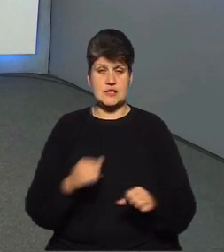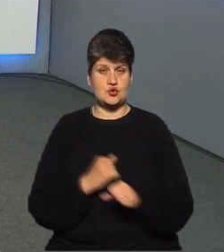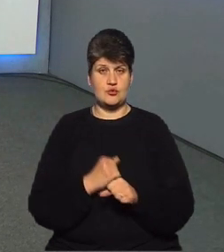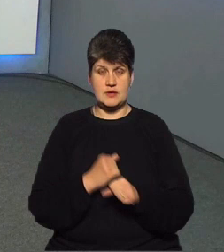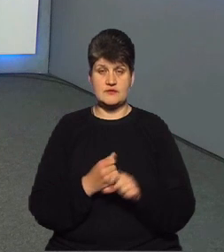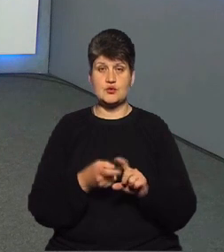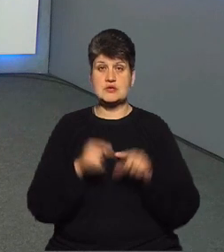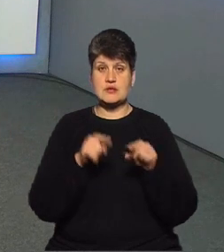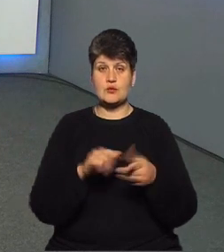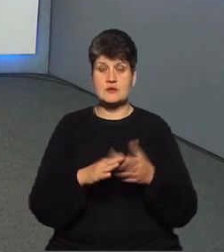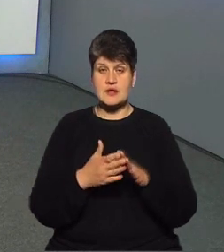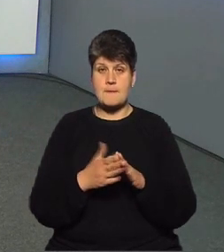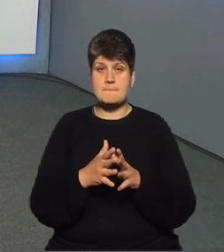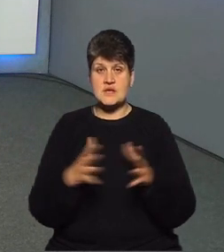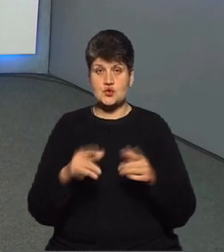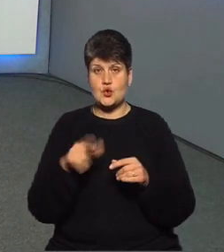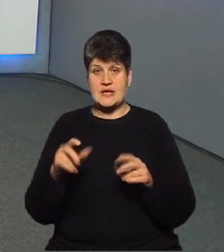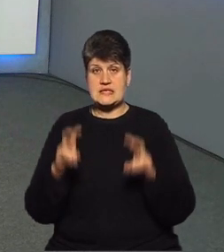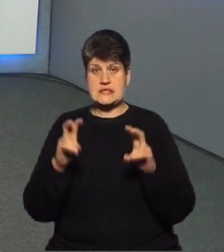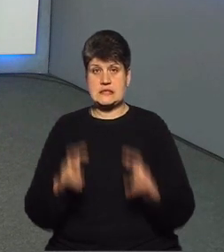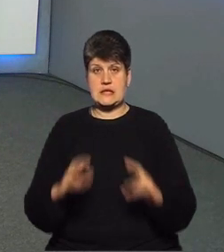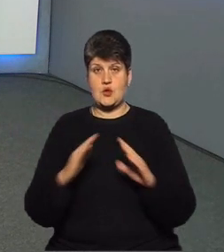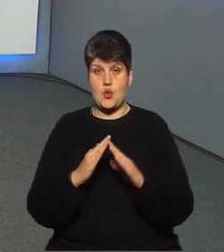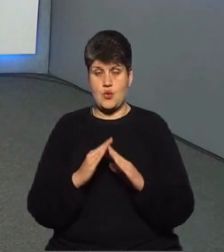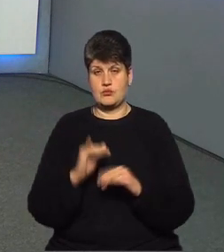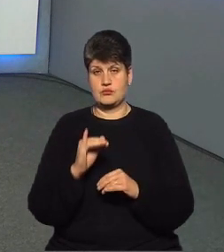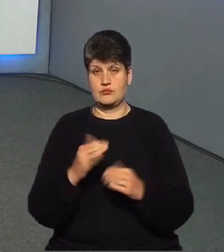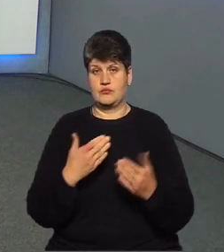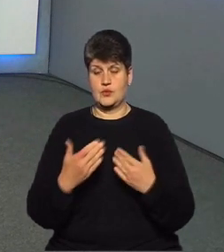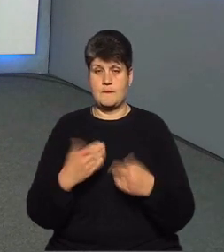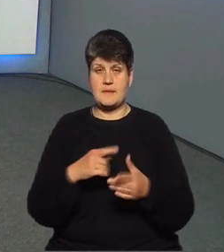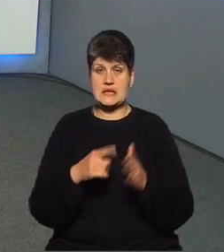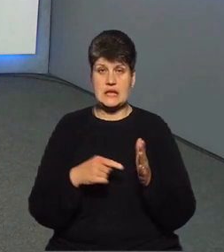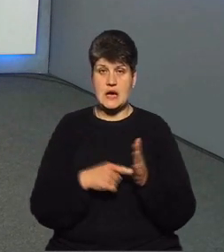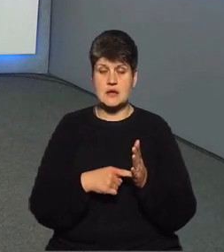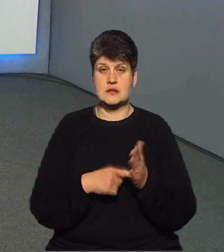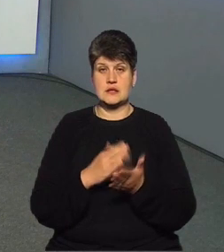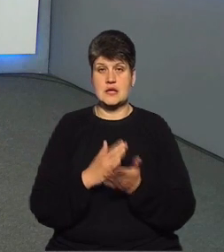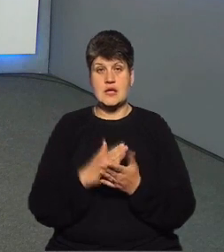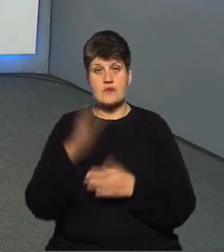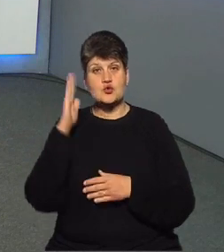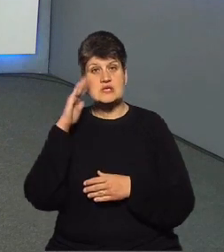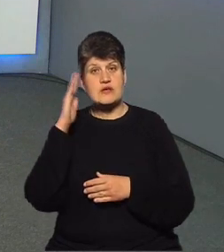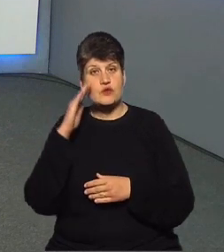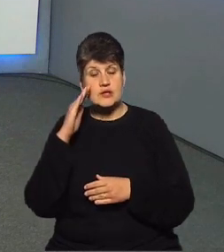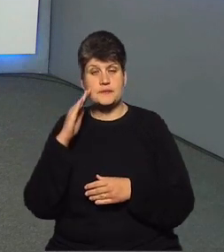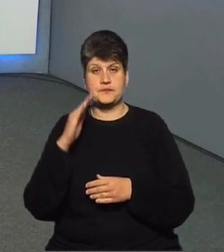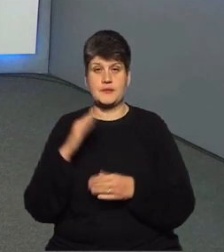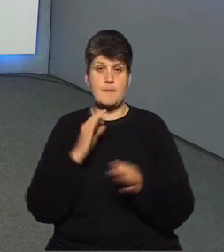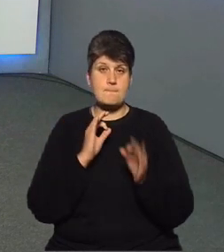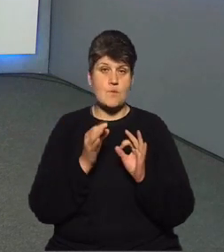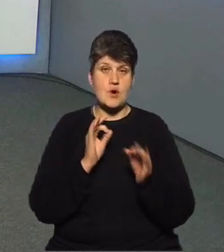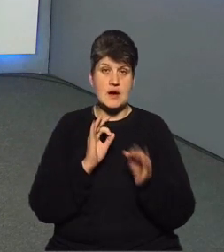більшість людей були вдома і дуже так критично відносилися до питання наявності води. Десь порадившись, ми все ж таки